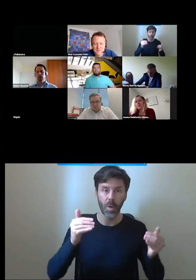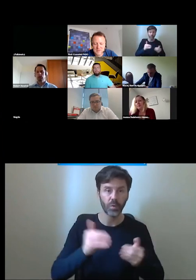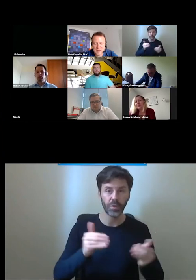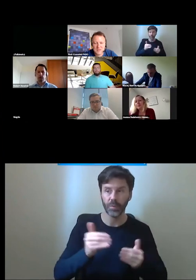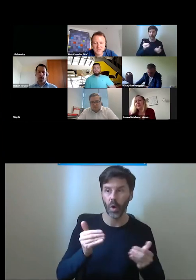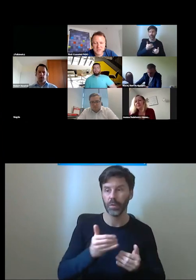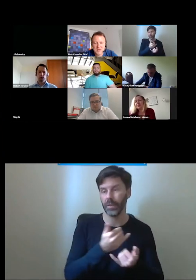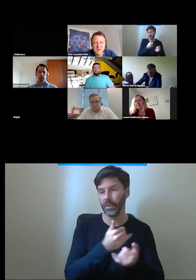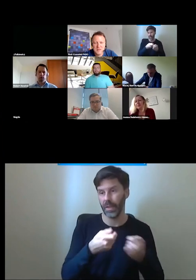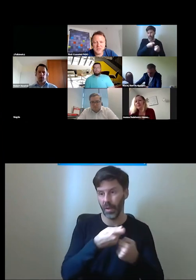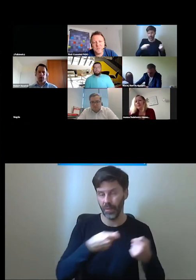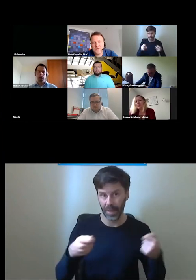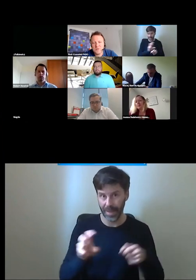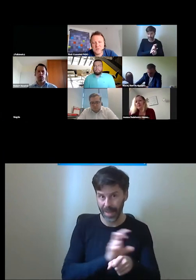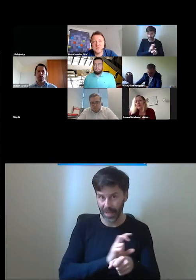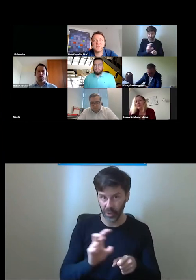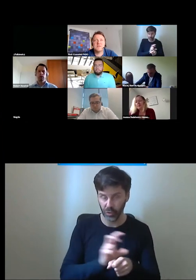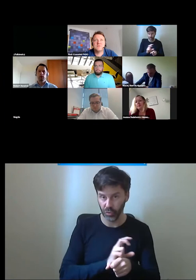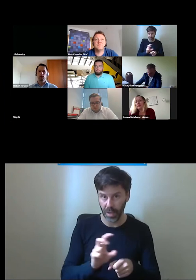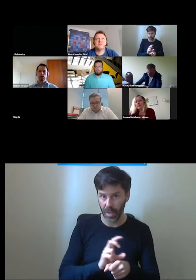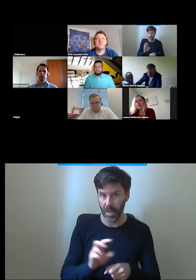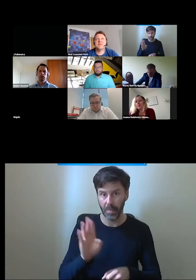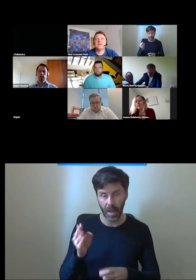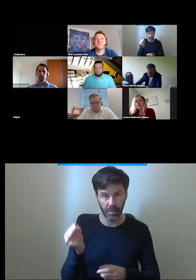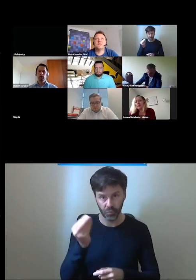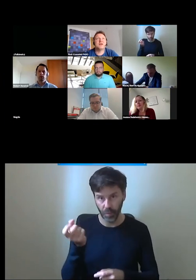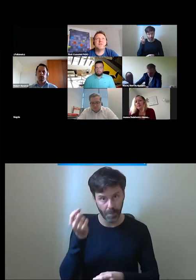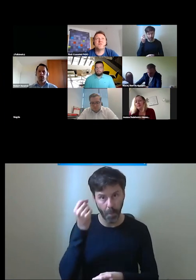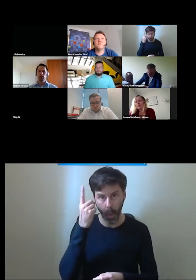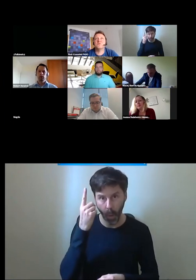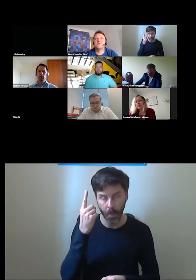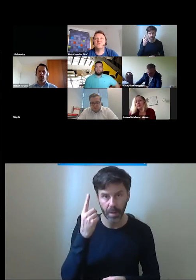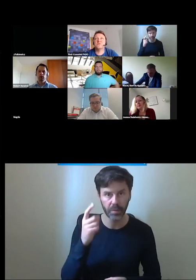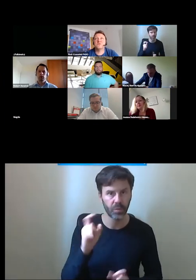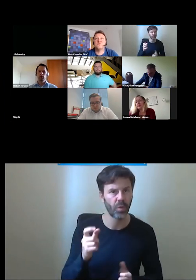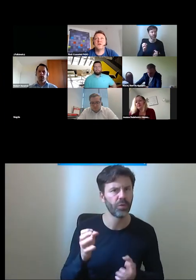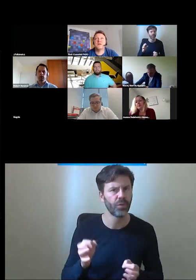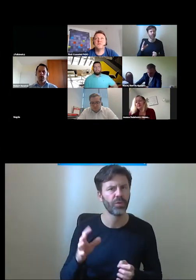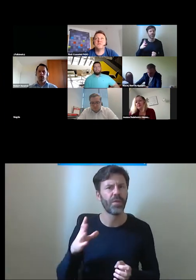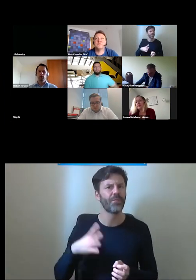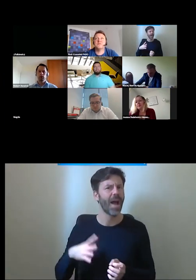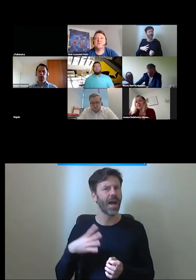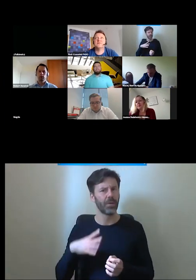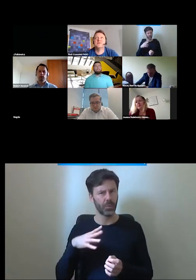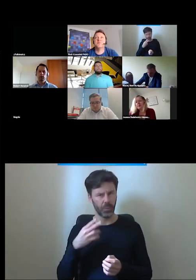rozwiązania techniczne jeszcze pojawiło się coś na co dzisiaj warto było ludziom zwrócić uwagę